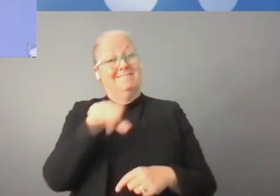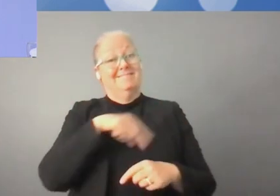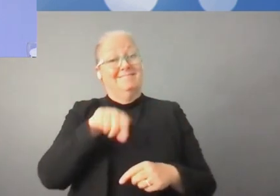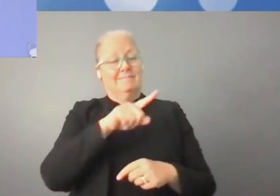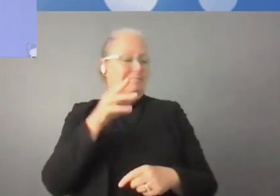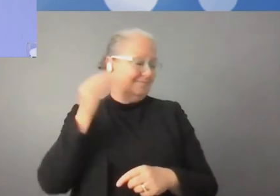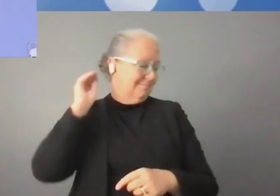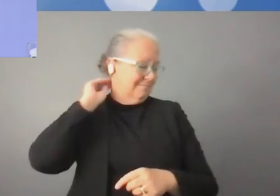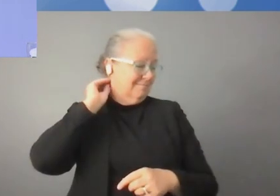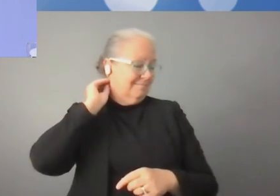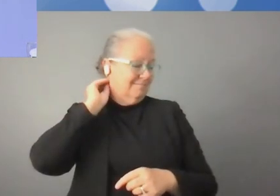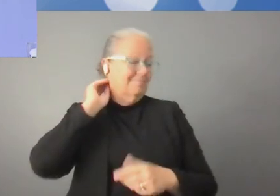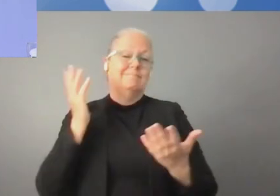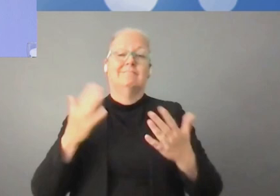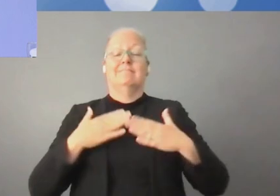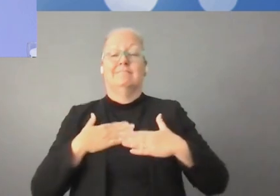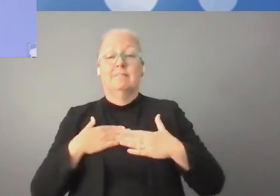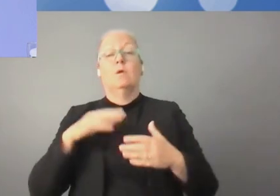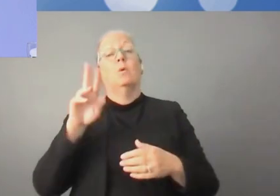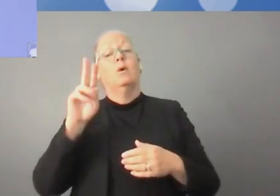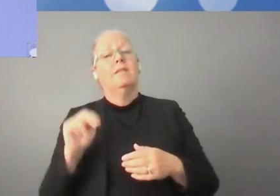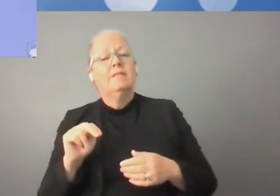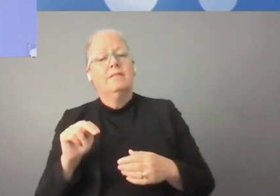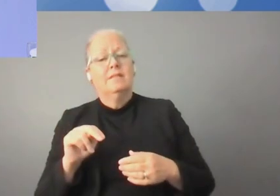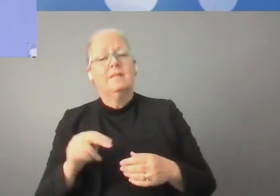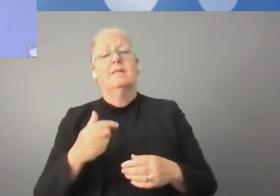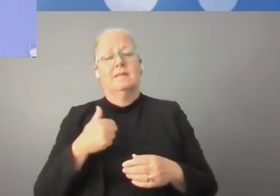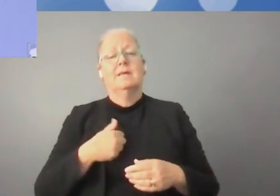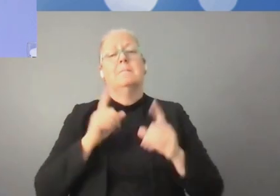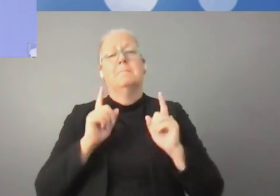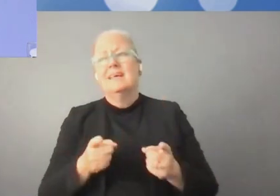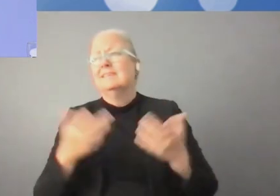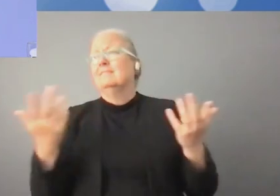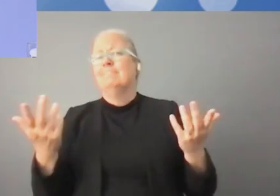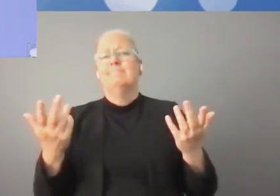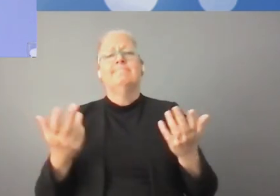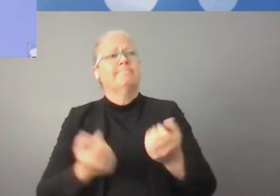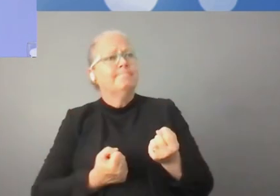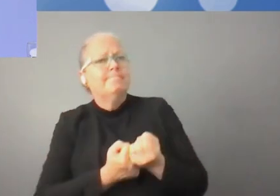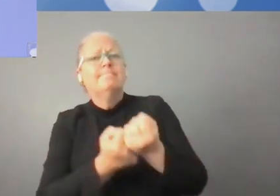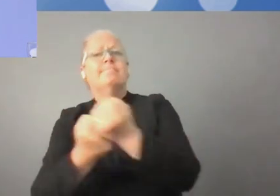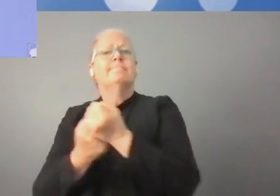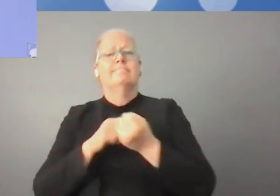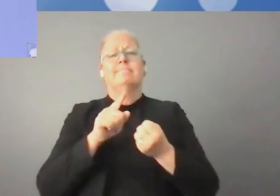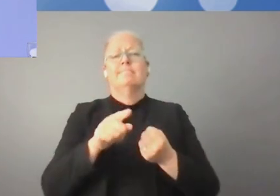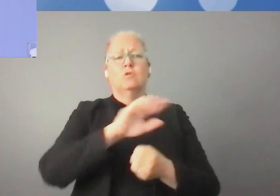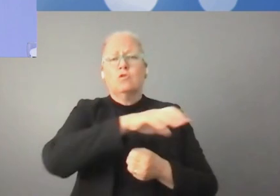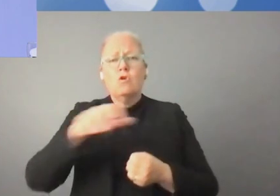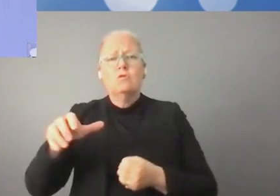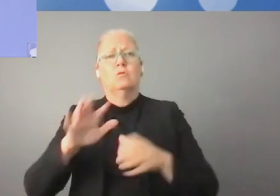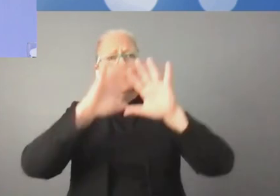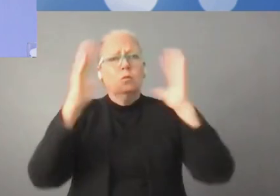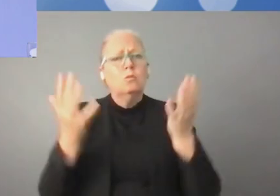la transformation numérique. Je ne voudrais pas répéter ce qui a déjà été dit. Mais ce que je veux dire, ces Nations unies, nous faisons